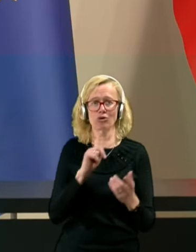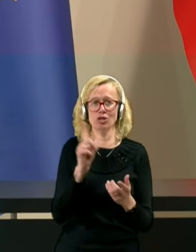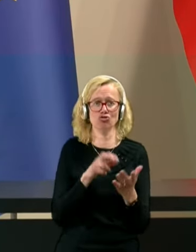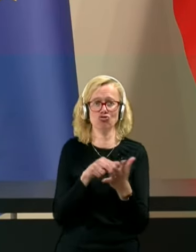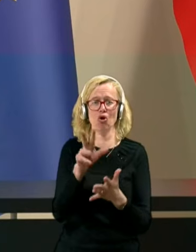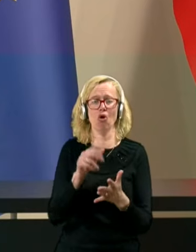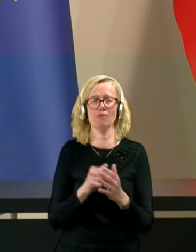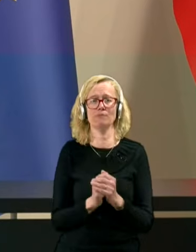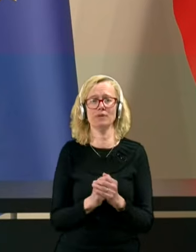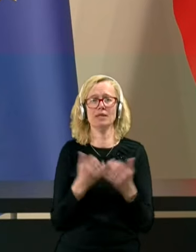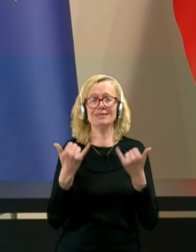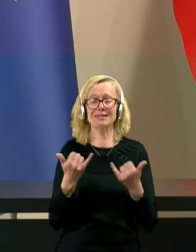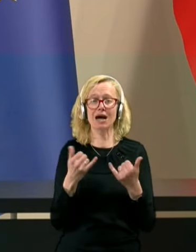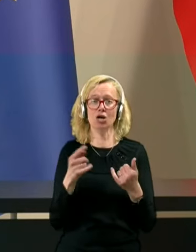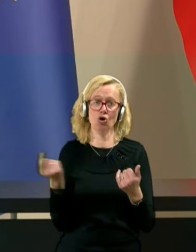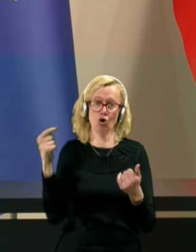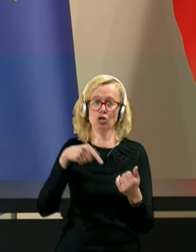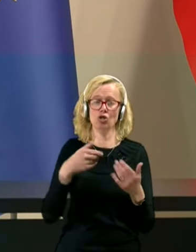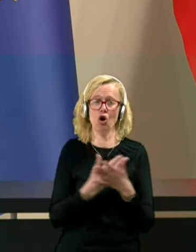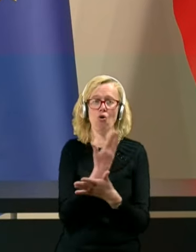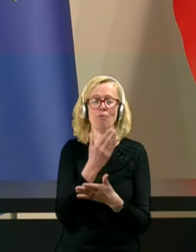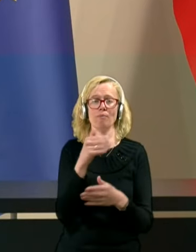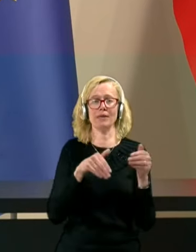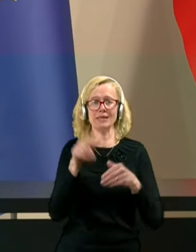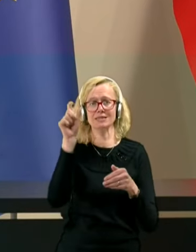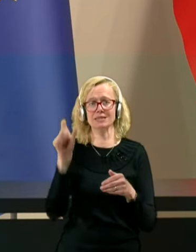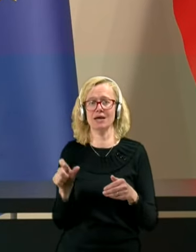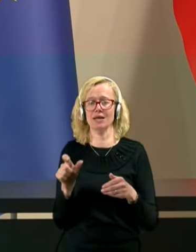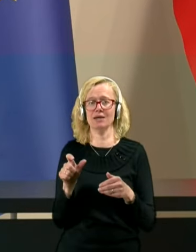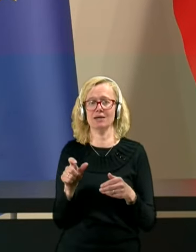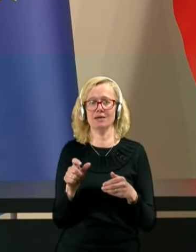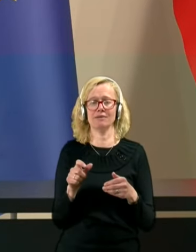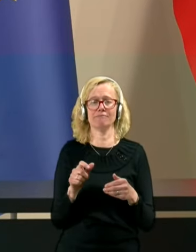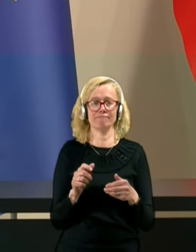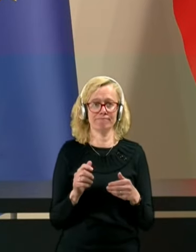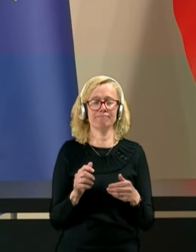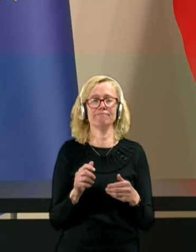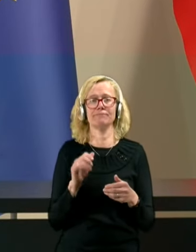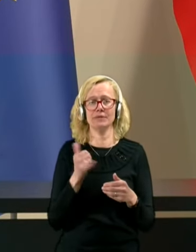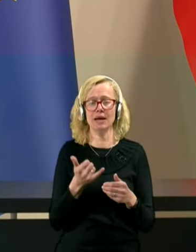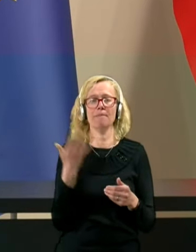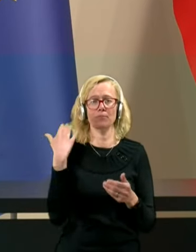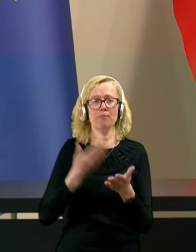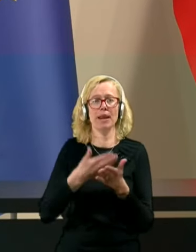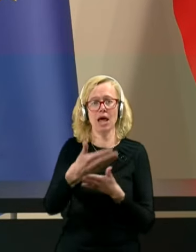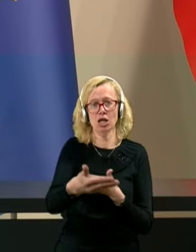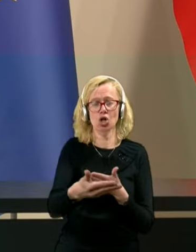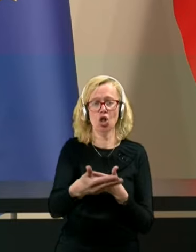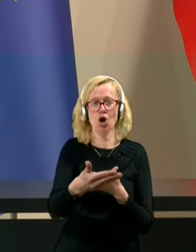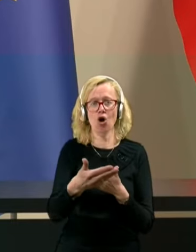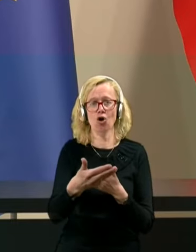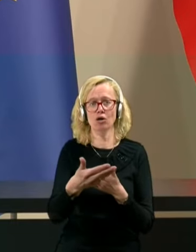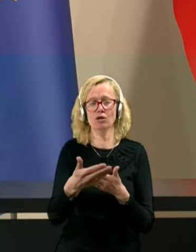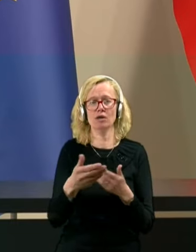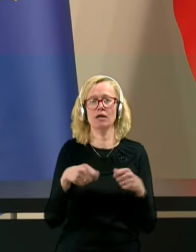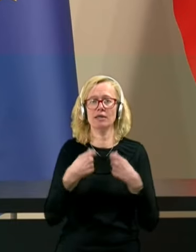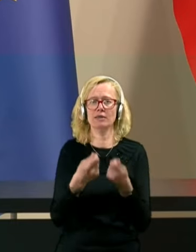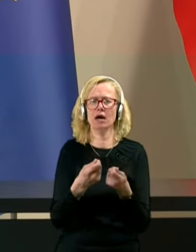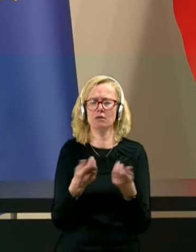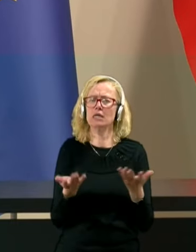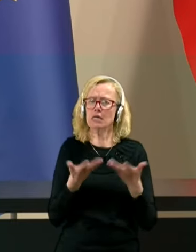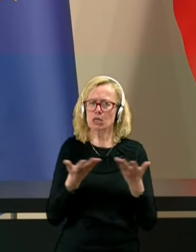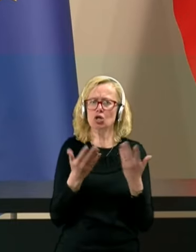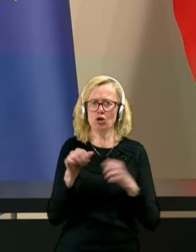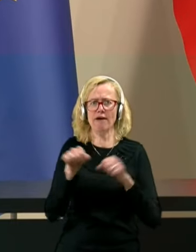Zdaj, ko je nov minister, je bil predlog dan relativno hitro na vlado,